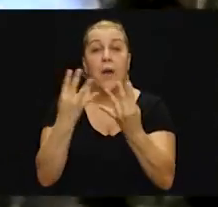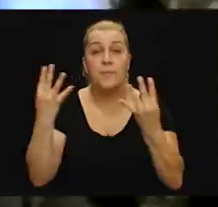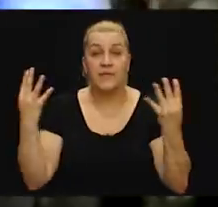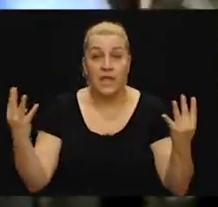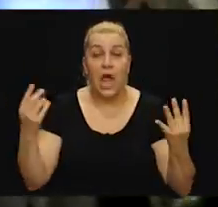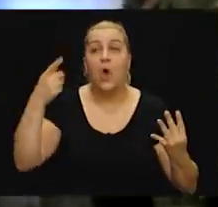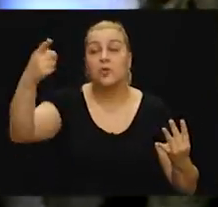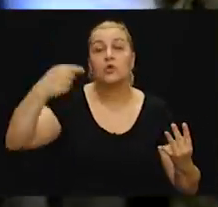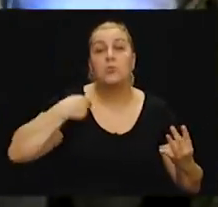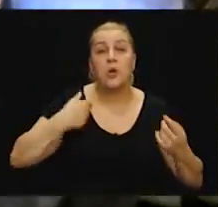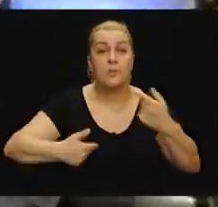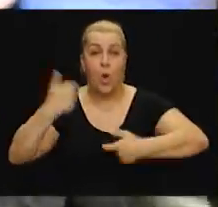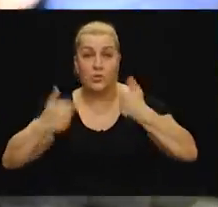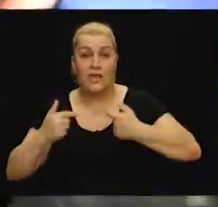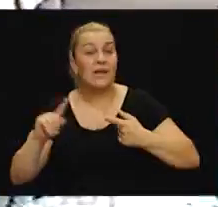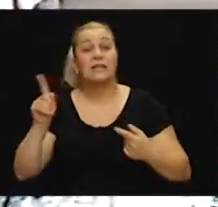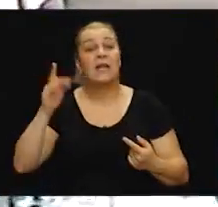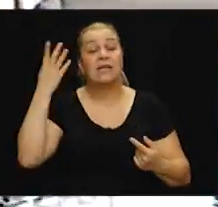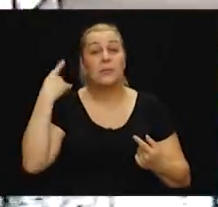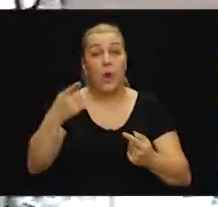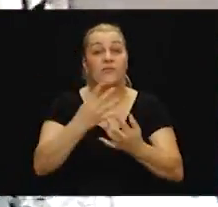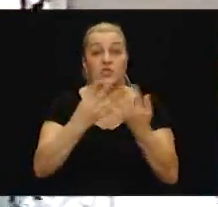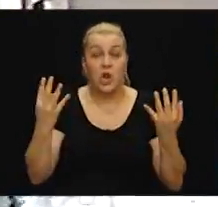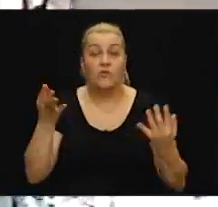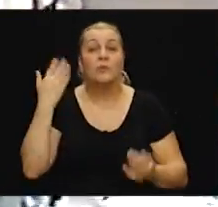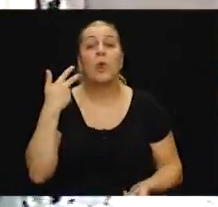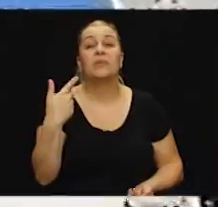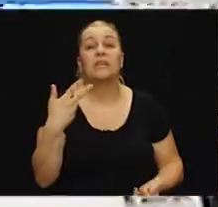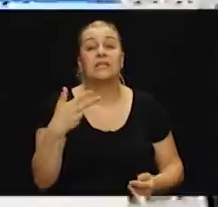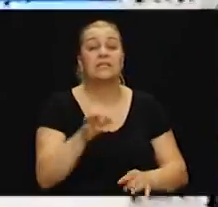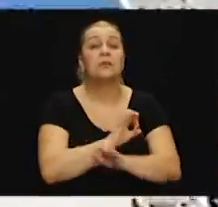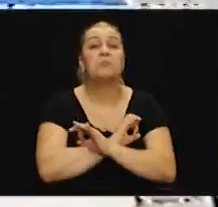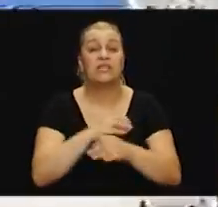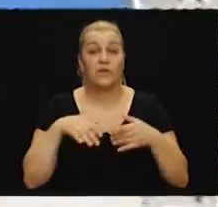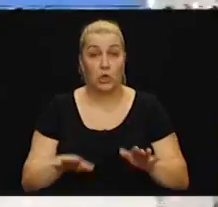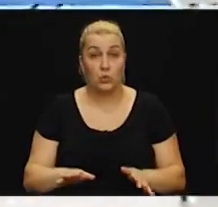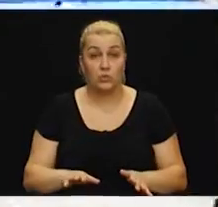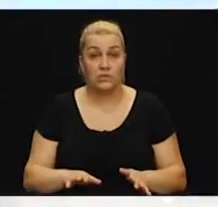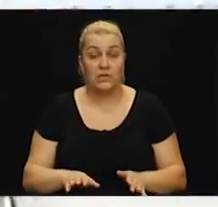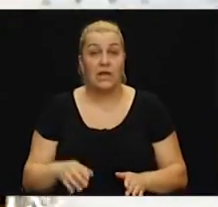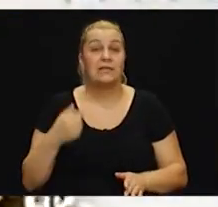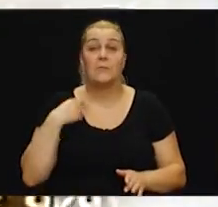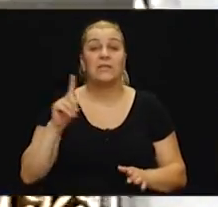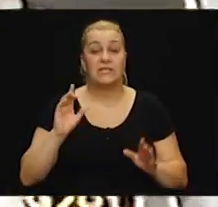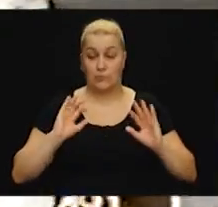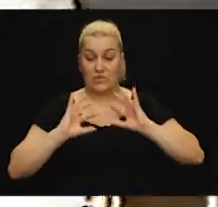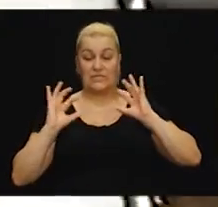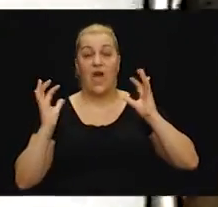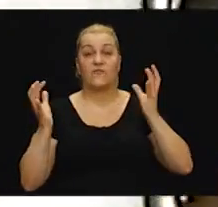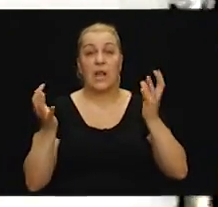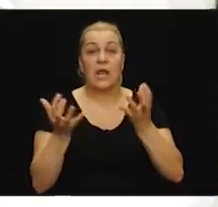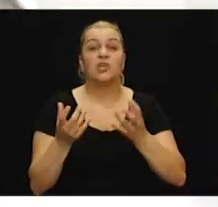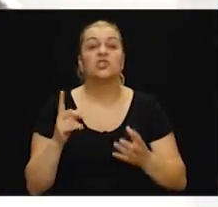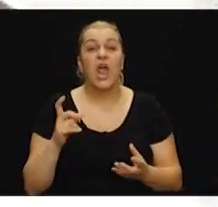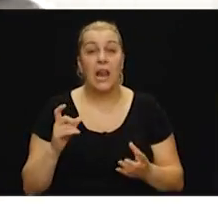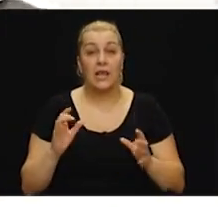ošinili po nama i da nije bilo ti žeje za bilo bi 30 mrtvi ljudi. Da nismo obložili čelikom to.